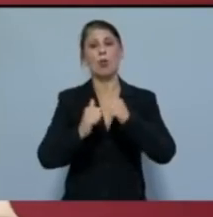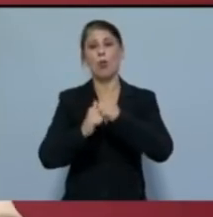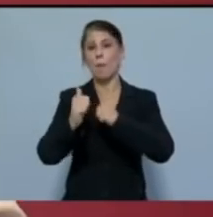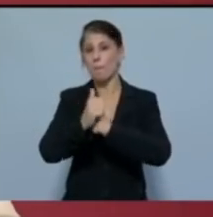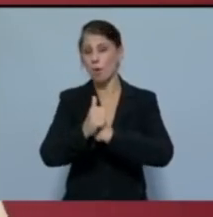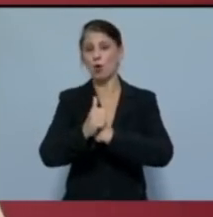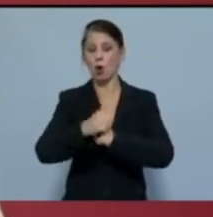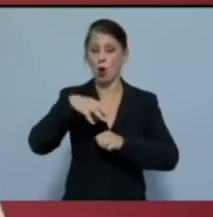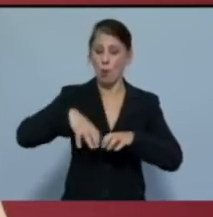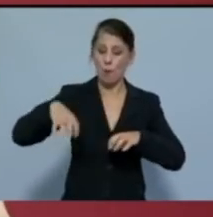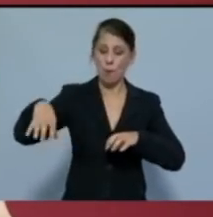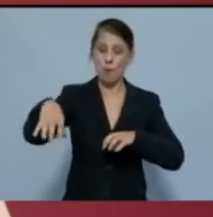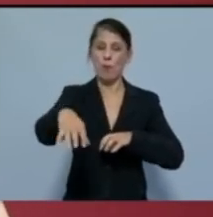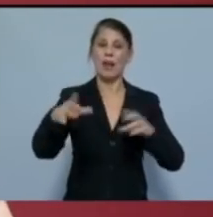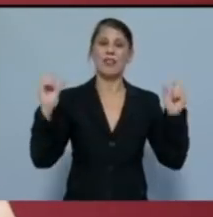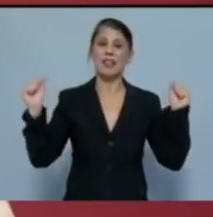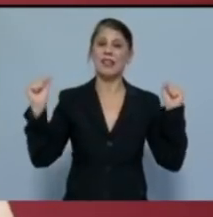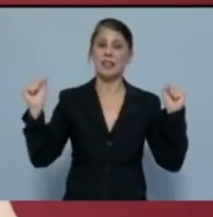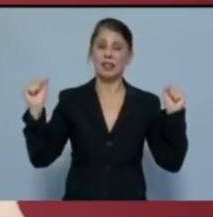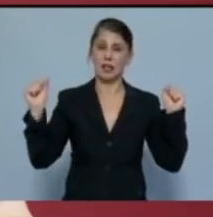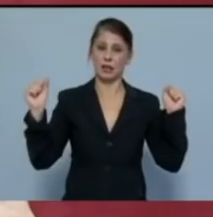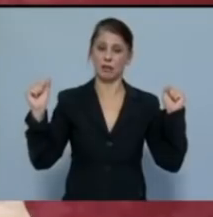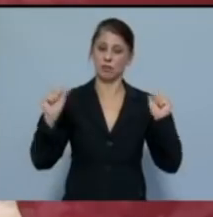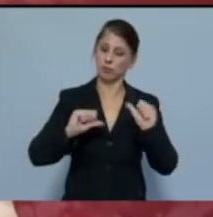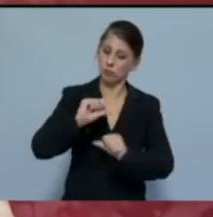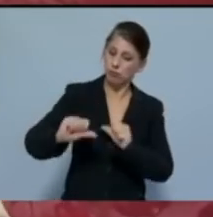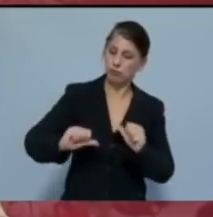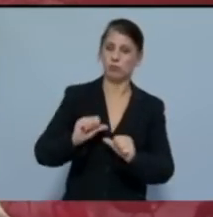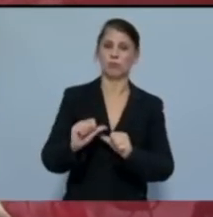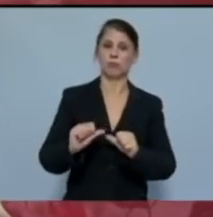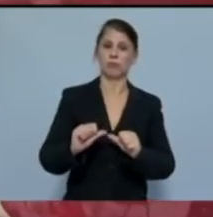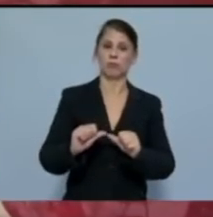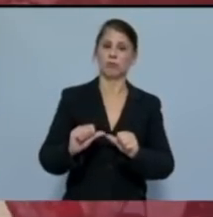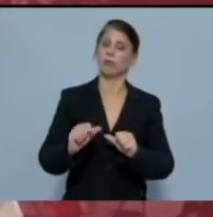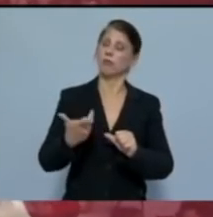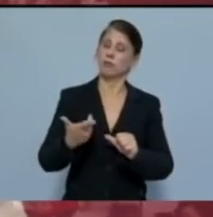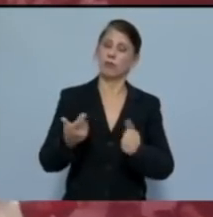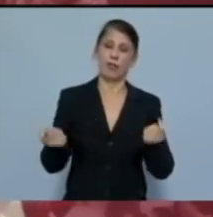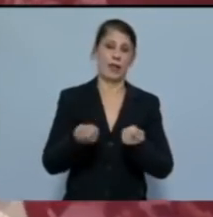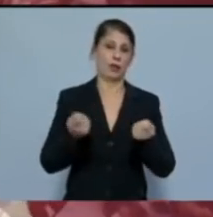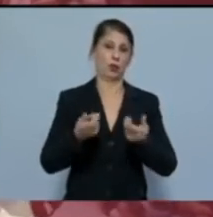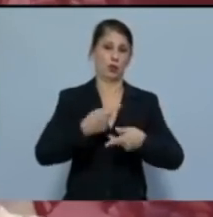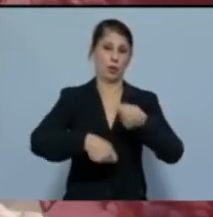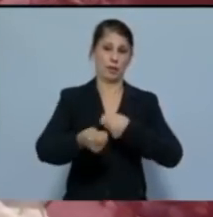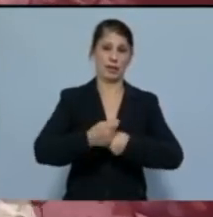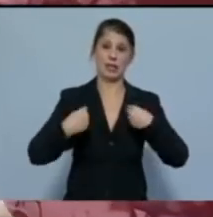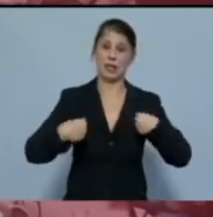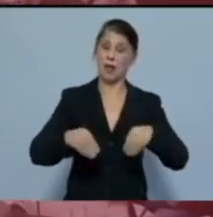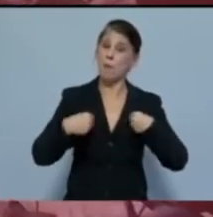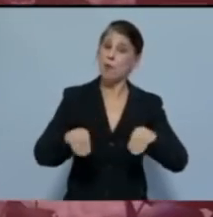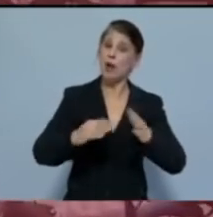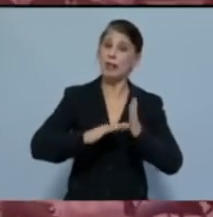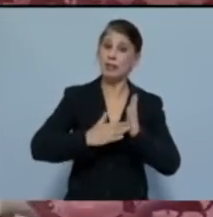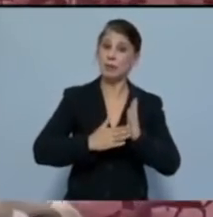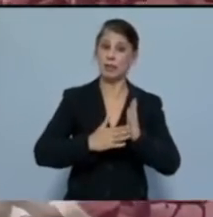μονάδες υγείας διαφοροποιημένες που θα λειτουργούν ως επιχειρήσεις και θα πουλάνε τις υπηρεσίες τους